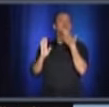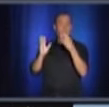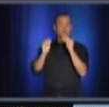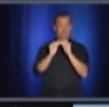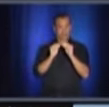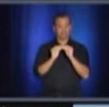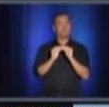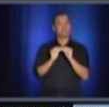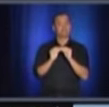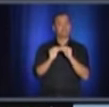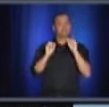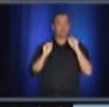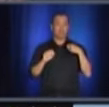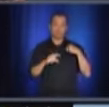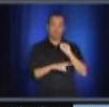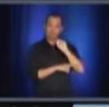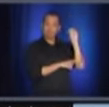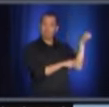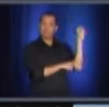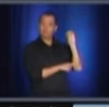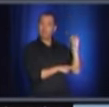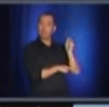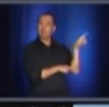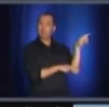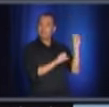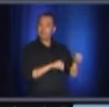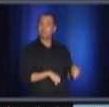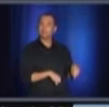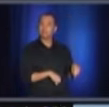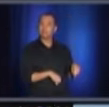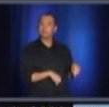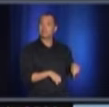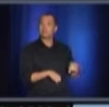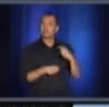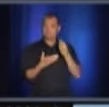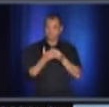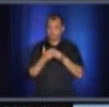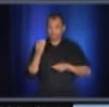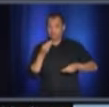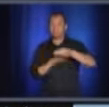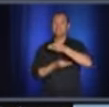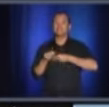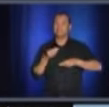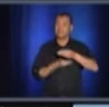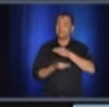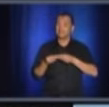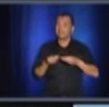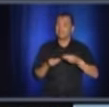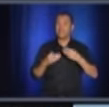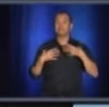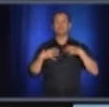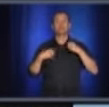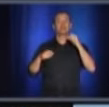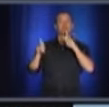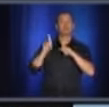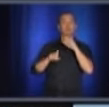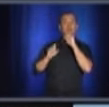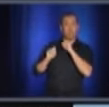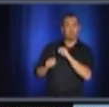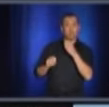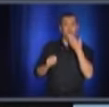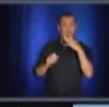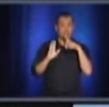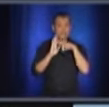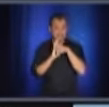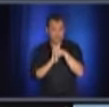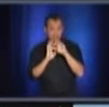'aimerais ça. Moi, qu'on soit, pas juste au niveau économique, mais au niveau santé publique, qu'on ait des très, très bonnes statistiques, j'ai l'impression qu'on